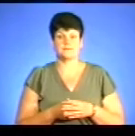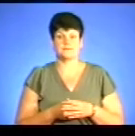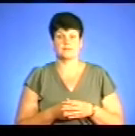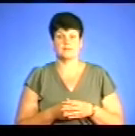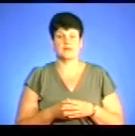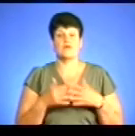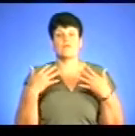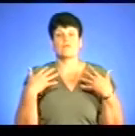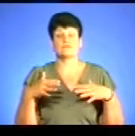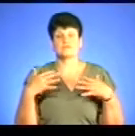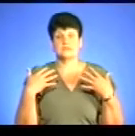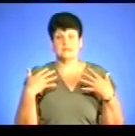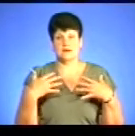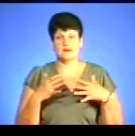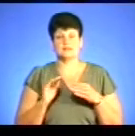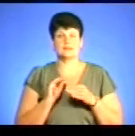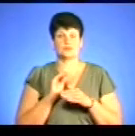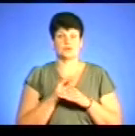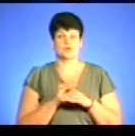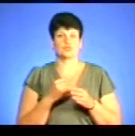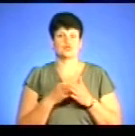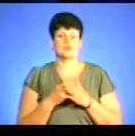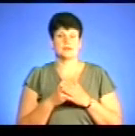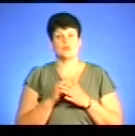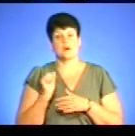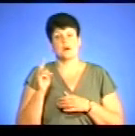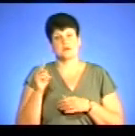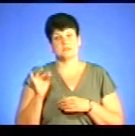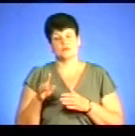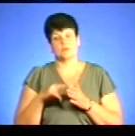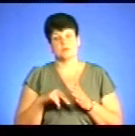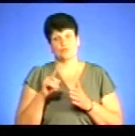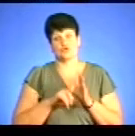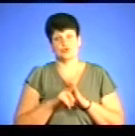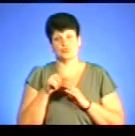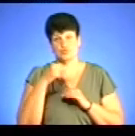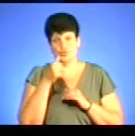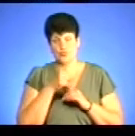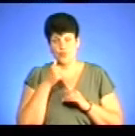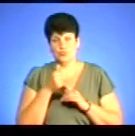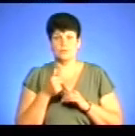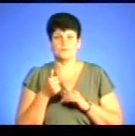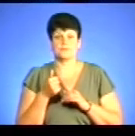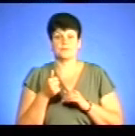Втрати, перш за все, полягають, не надходжені до бюджету акцізного податку. Спочатку цього року оперативне управління упереджено